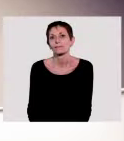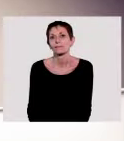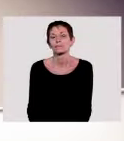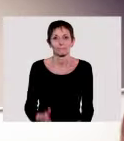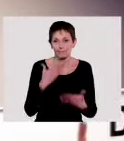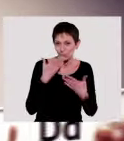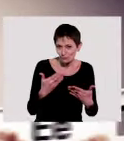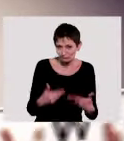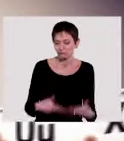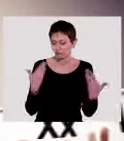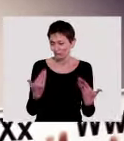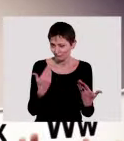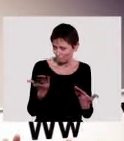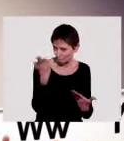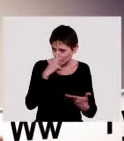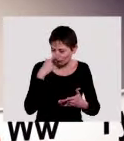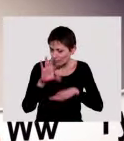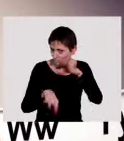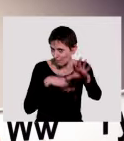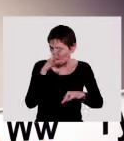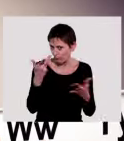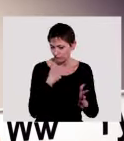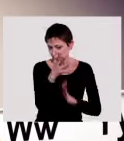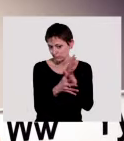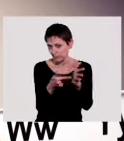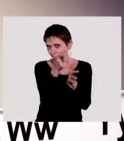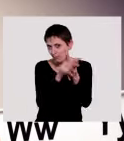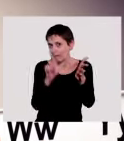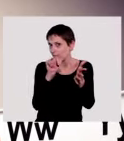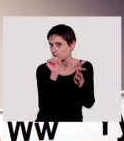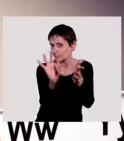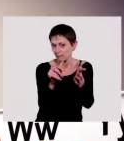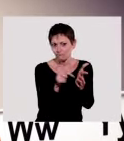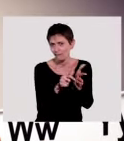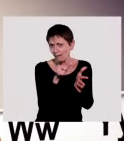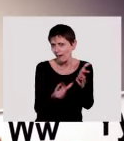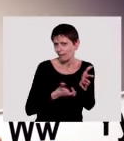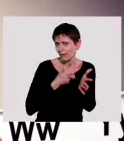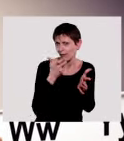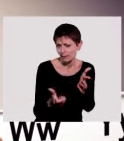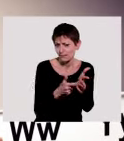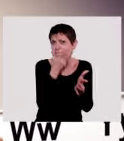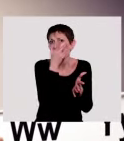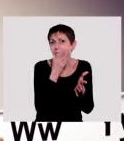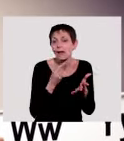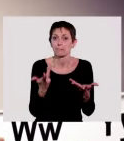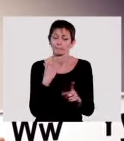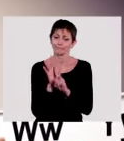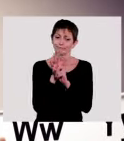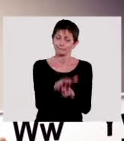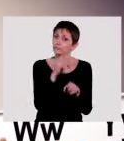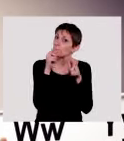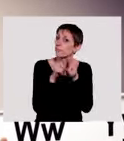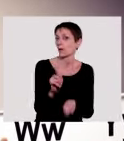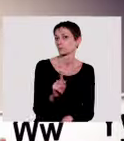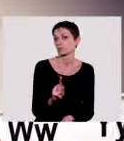Bonjour, aujourd'hui, je vous emmène à la découverte de la langue des signes française. Une langue riche, belle et injustement